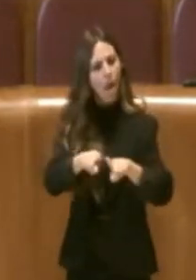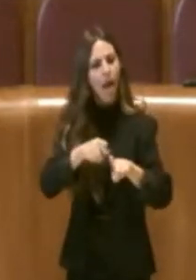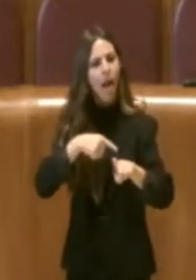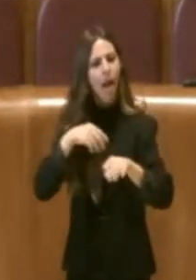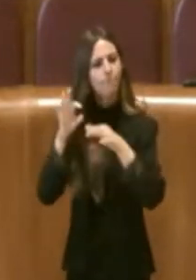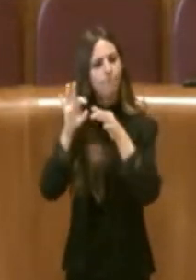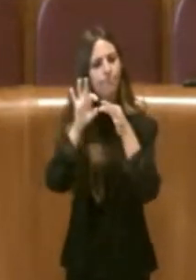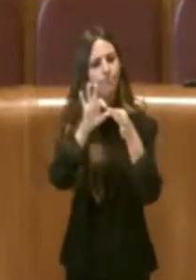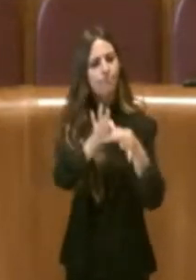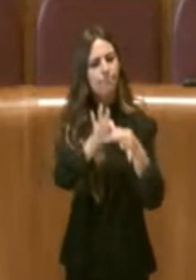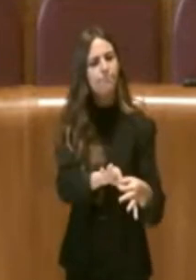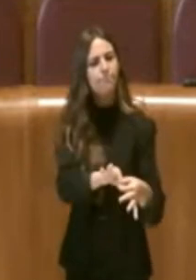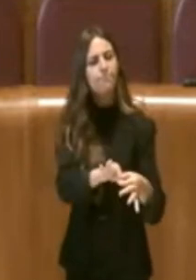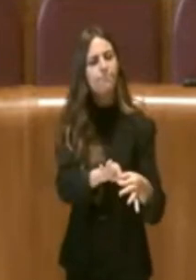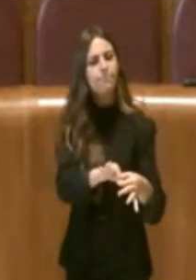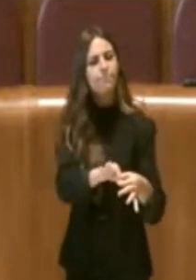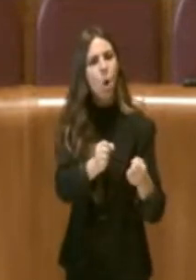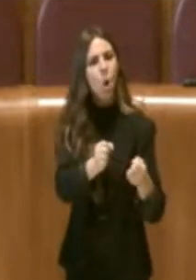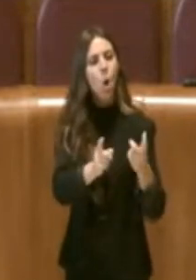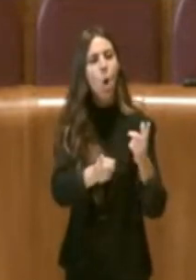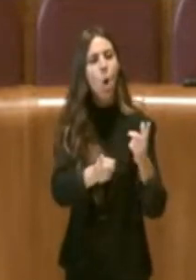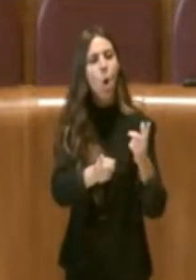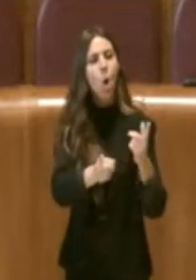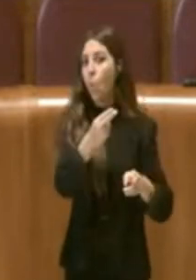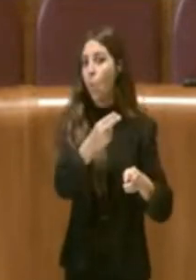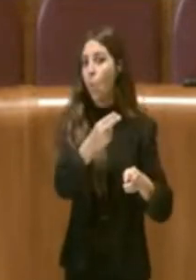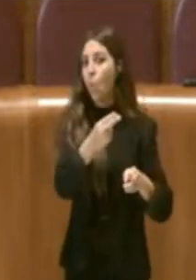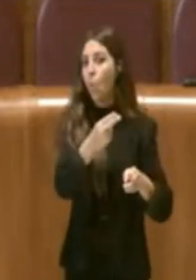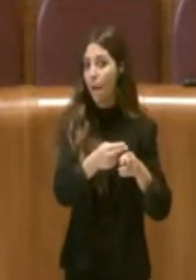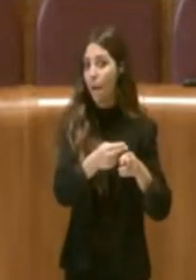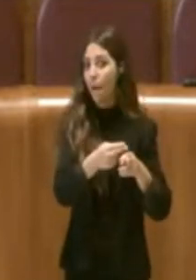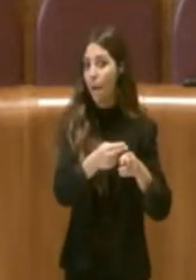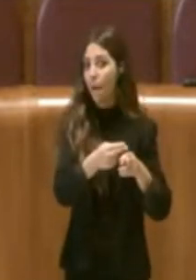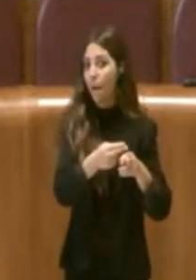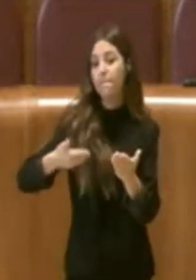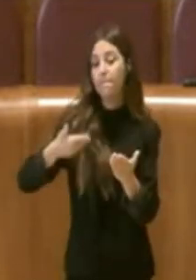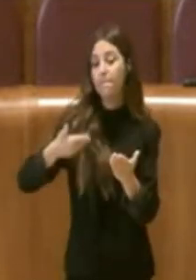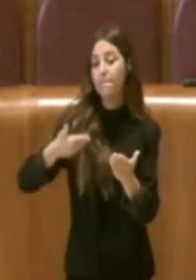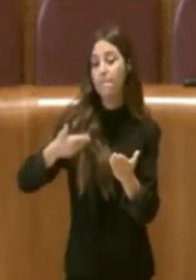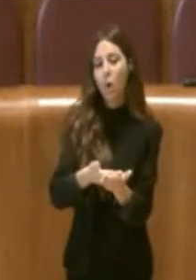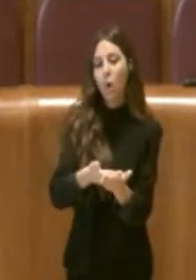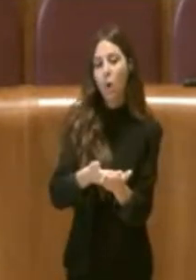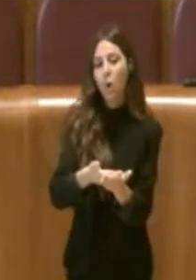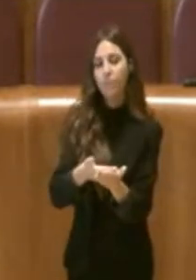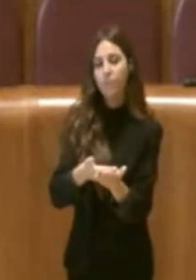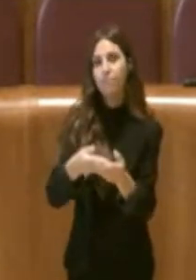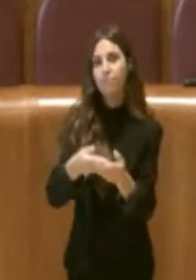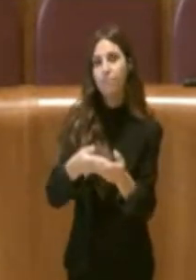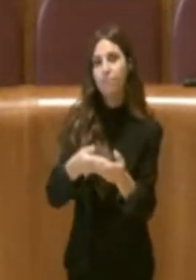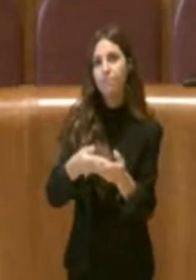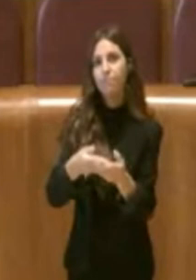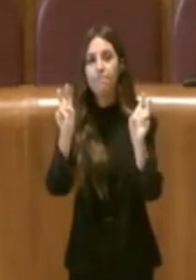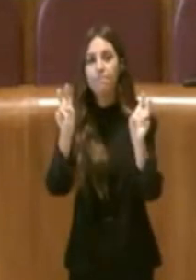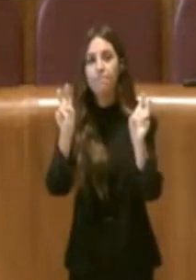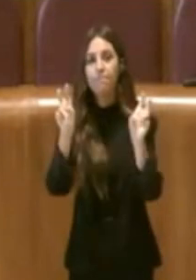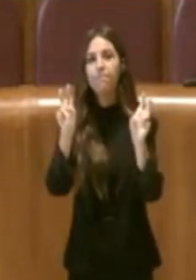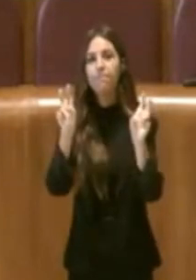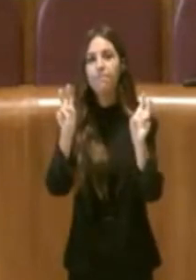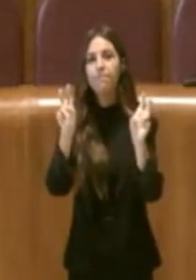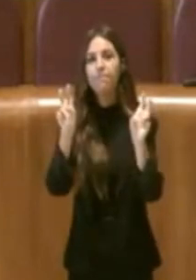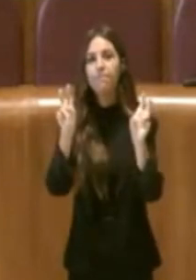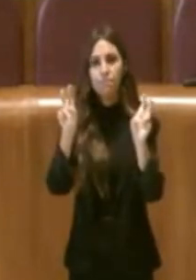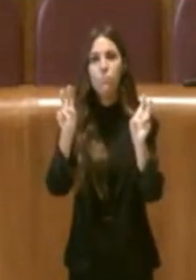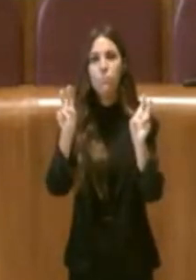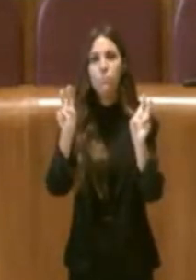ai poteri per Roma. In realtà questa mozione tratta un tema parallelo ma che